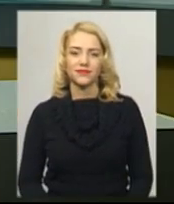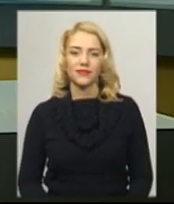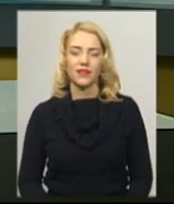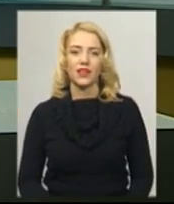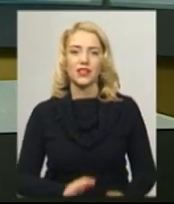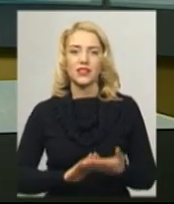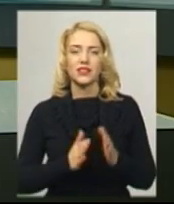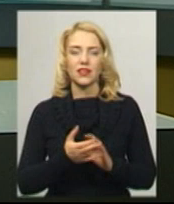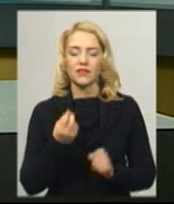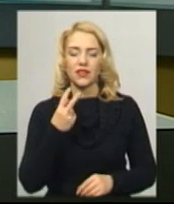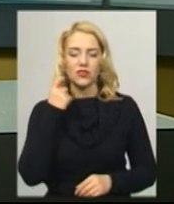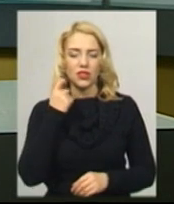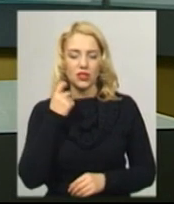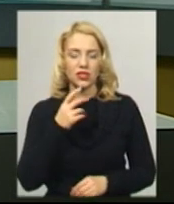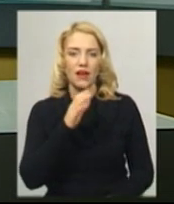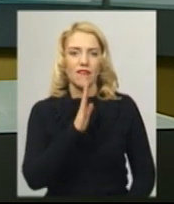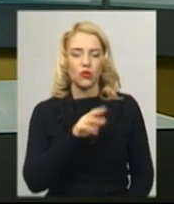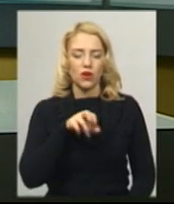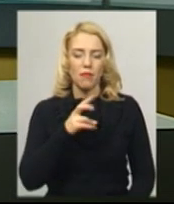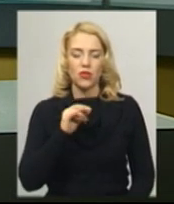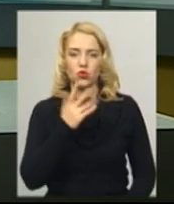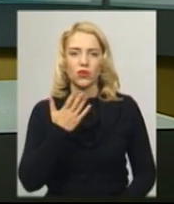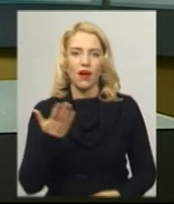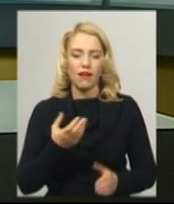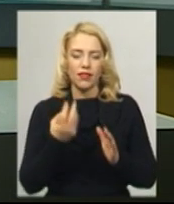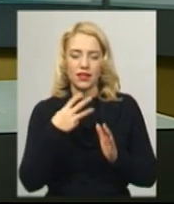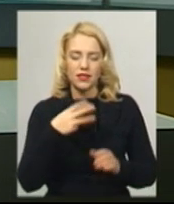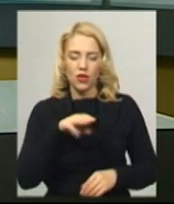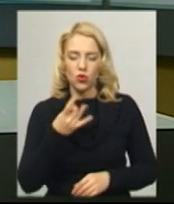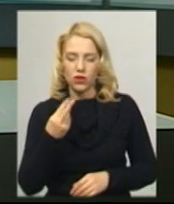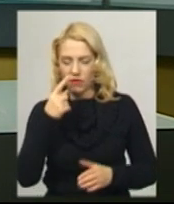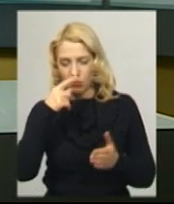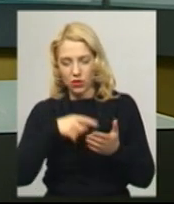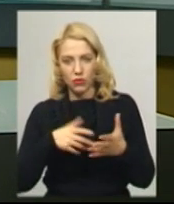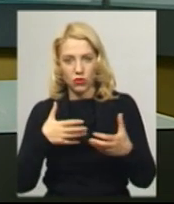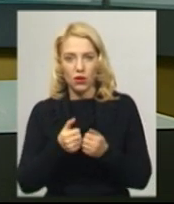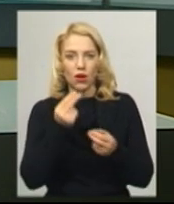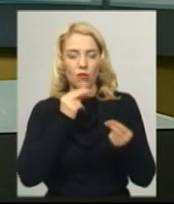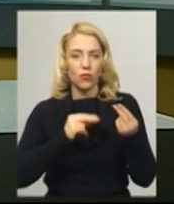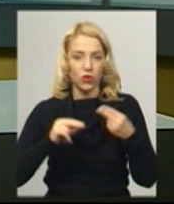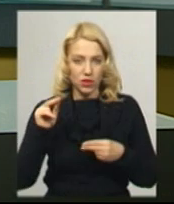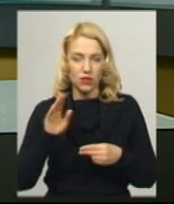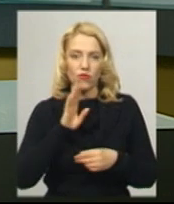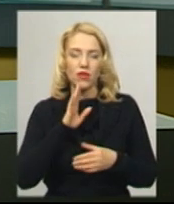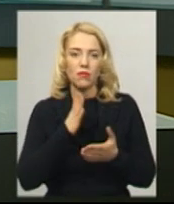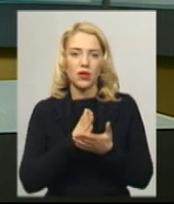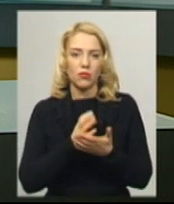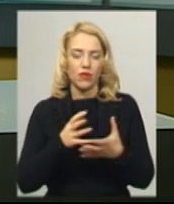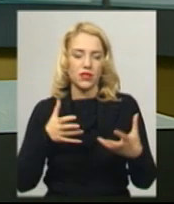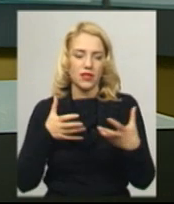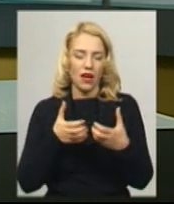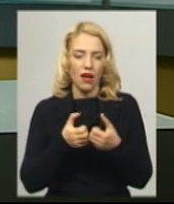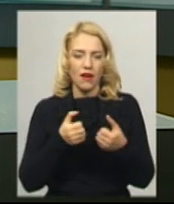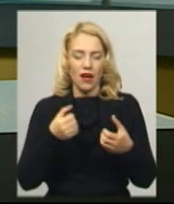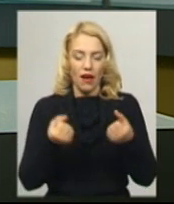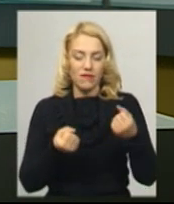Стан 12-річної Вікторії Мандзюк, яка 30 травня минулого року втрапила у ДТП, покращився. Вона перебувала у автівці, за кермом